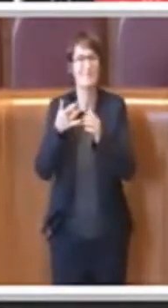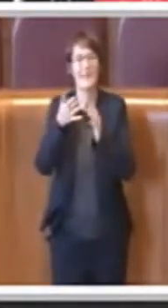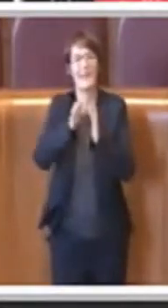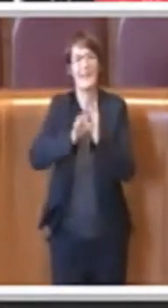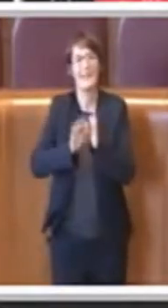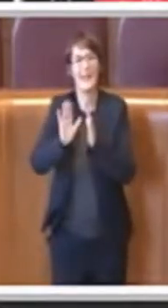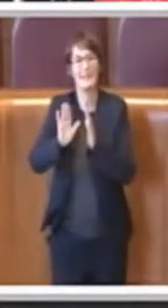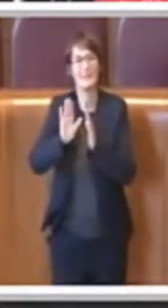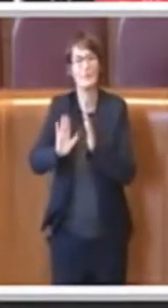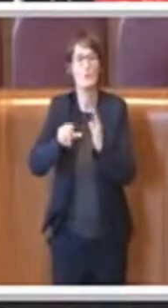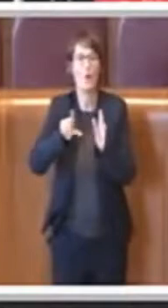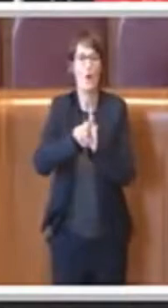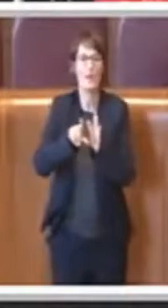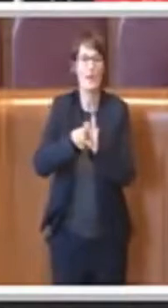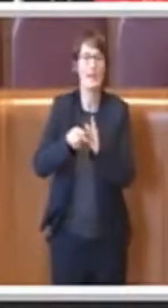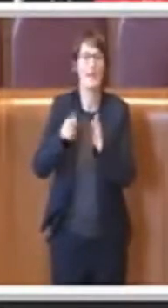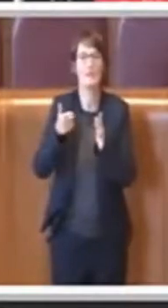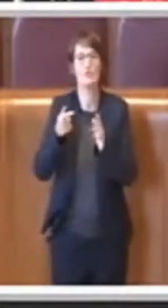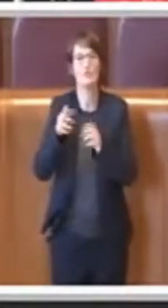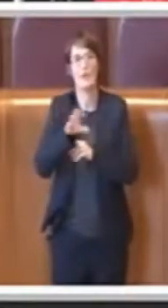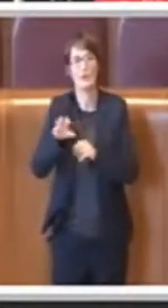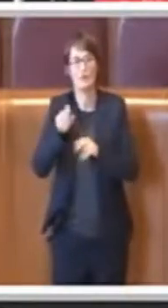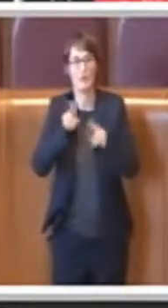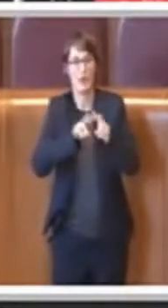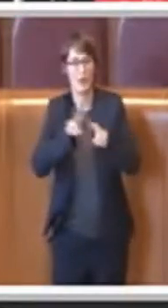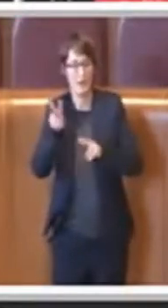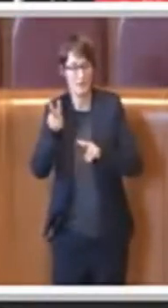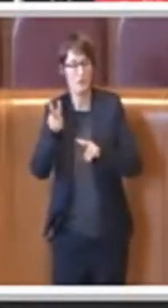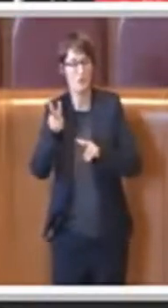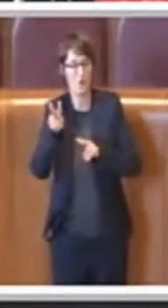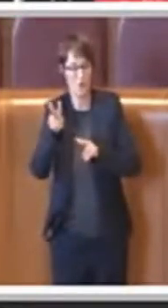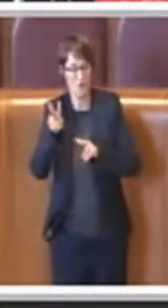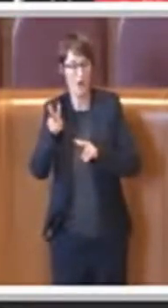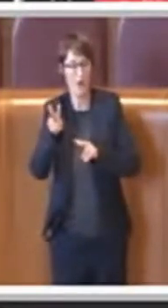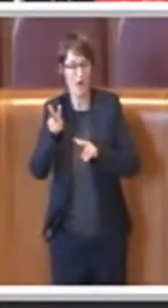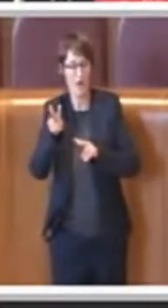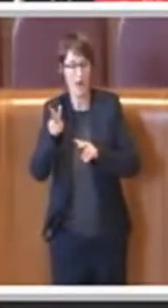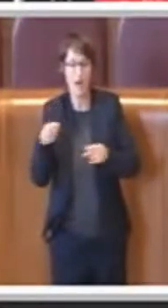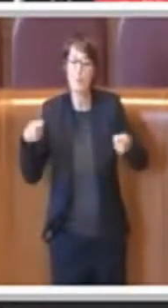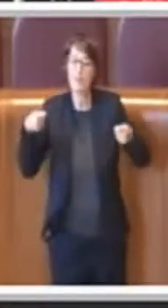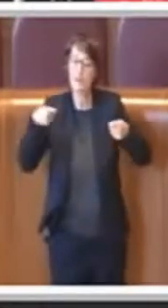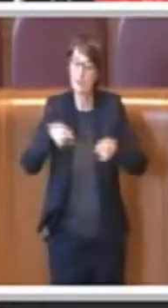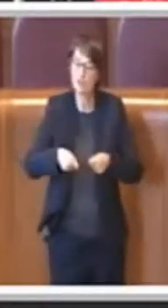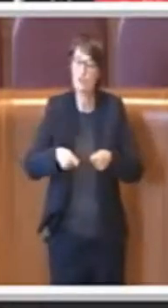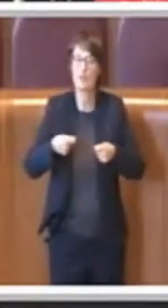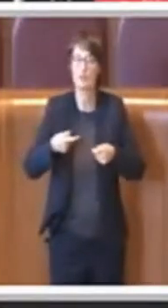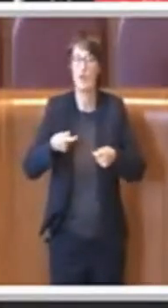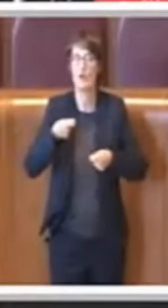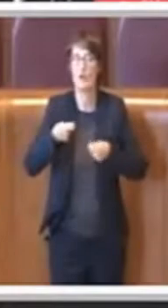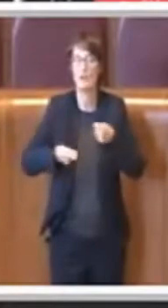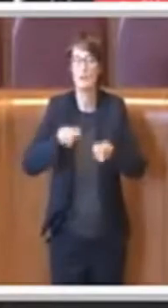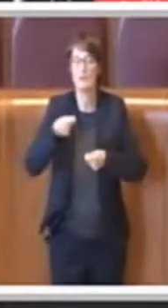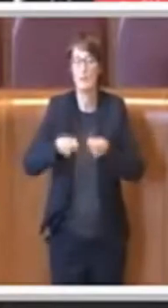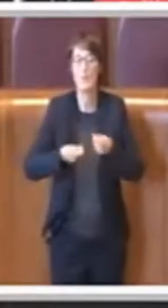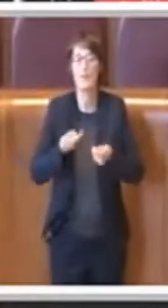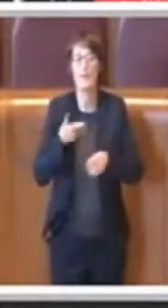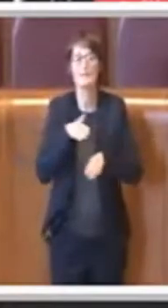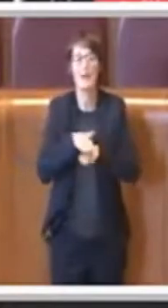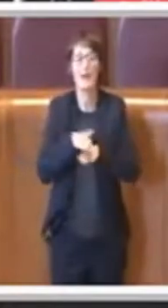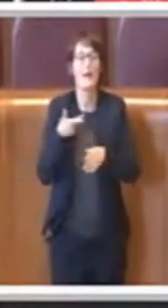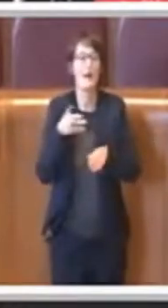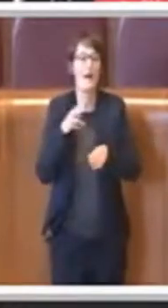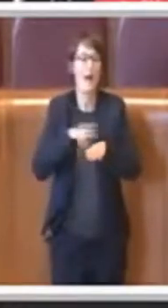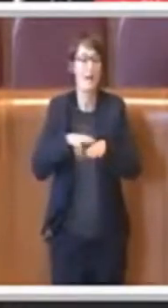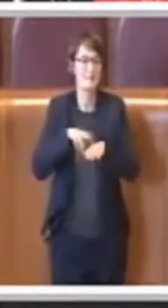l'esenzione dalla compartecipazione alla spesa assistenziale per le persone con disabilità grave riconosciuta ai